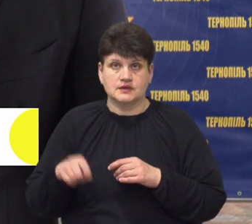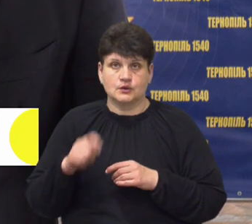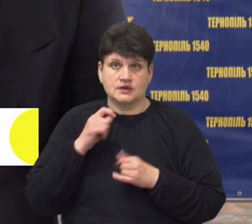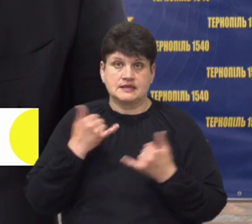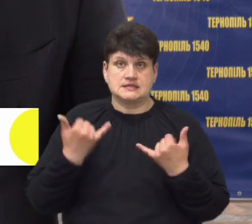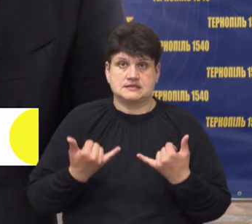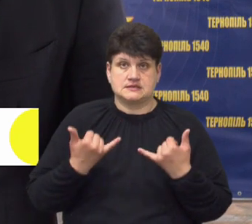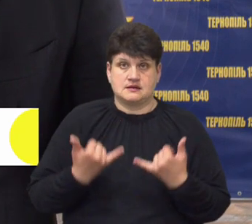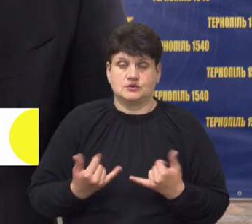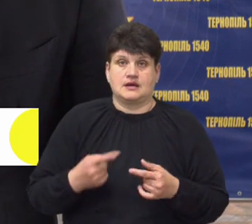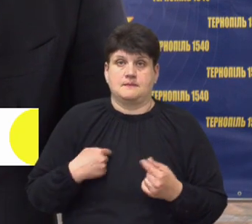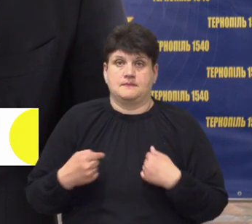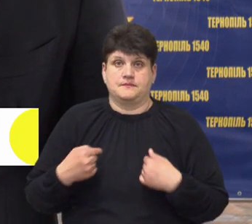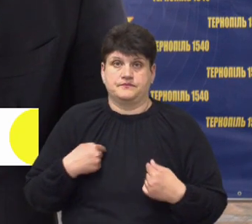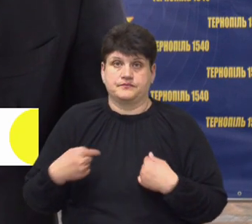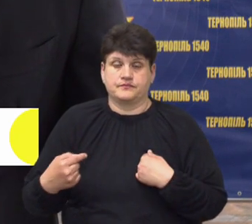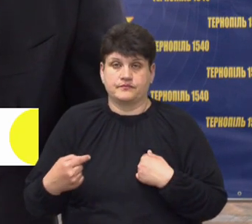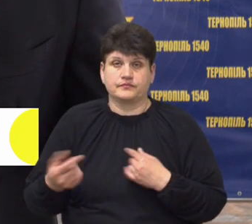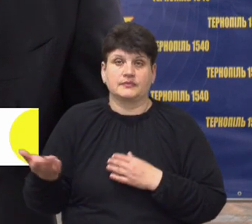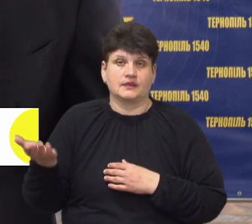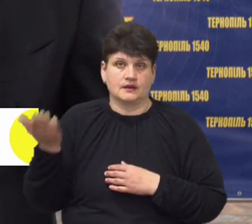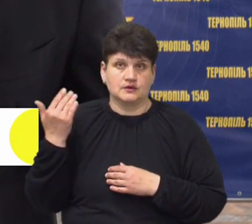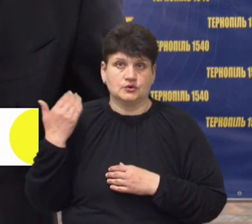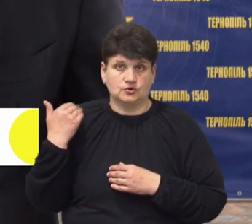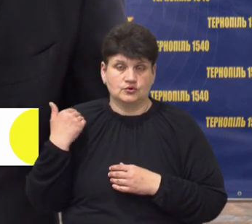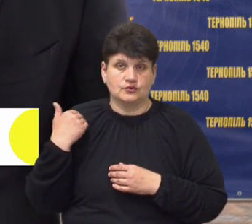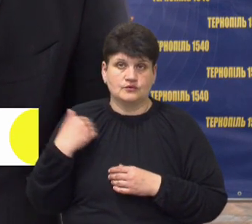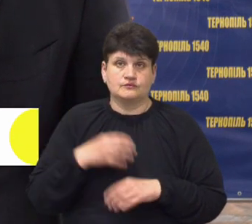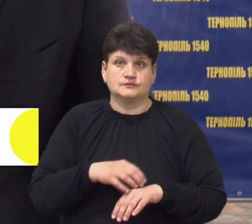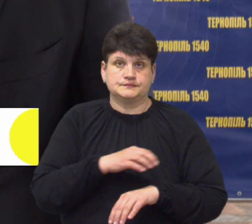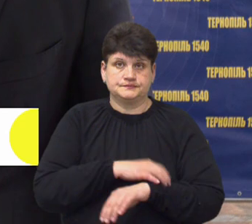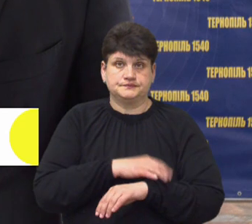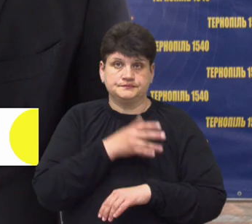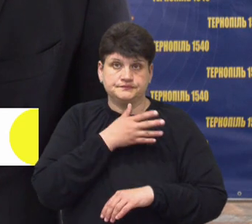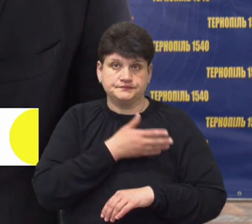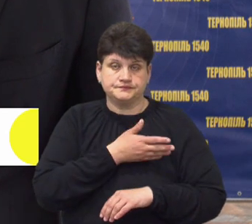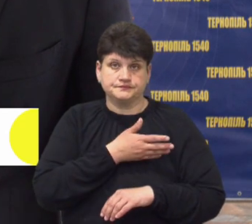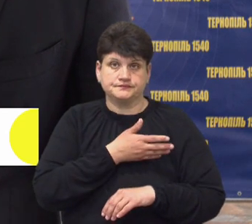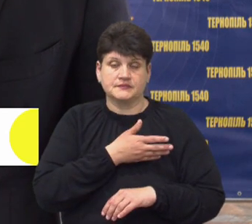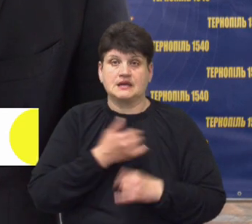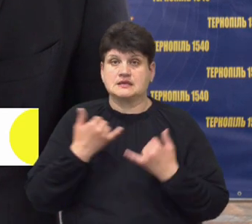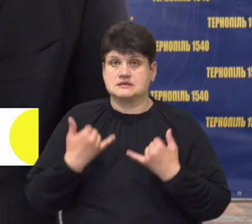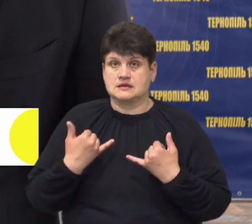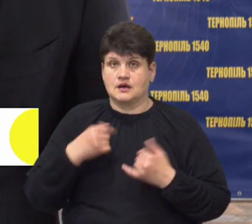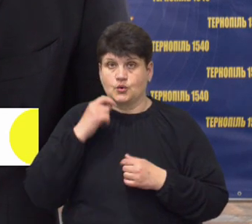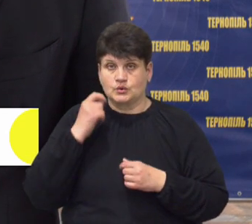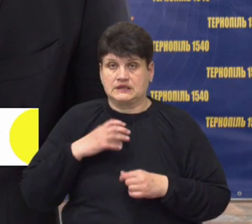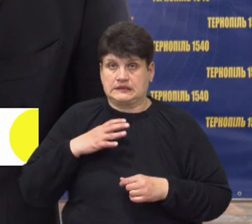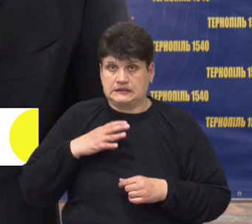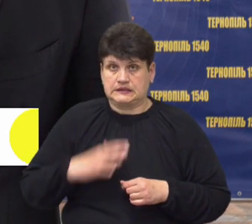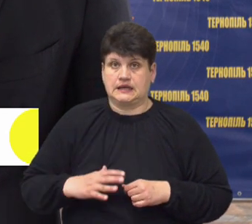як ми потерпіли від Радянського Союзу, зараз Україна терпіла від